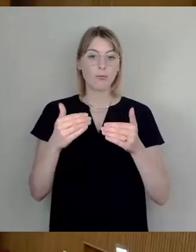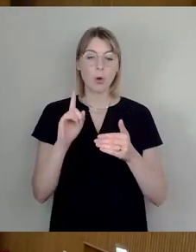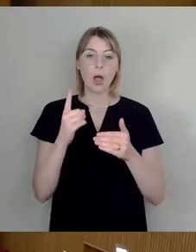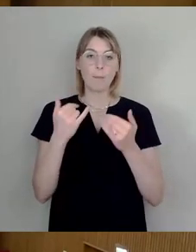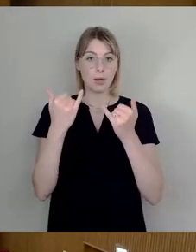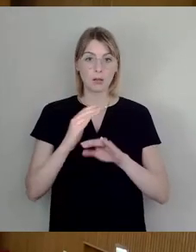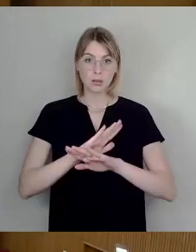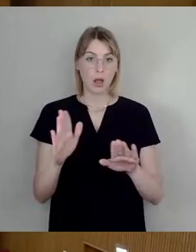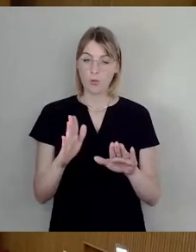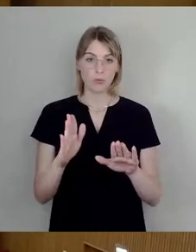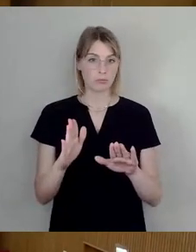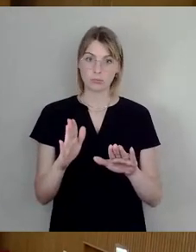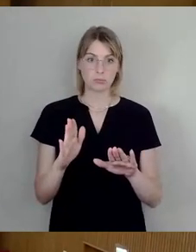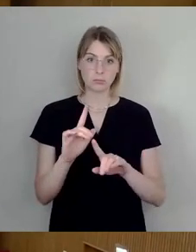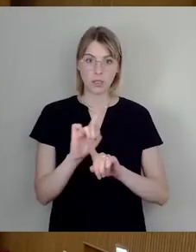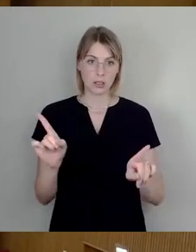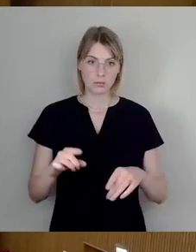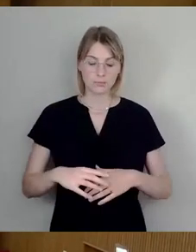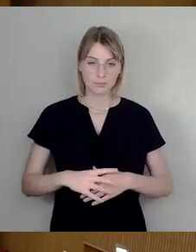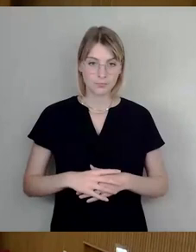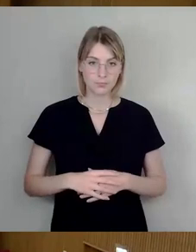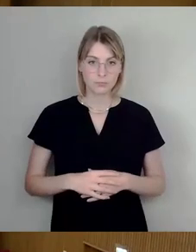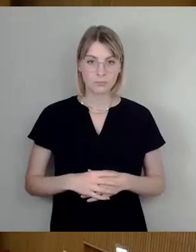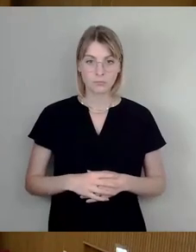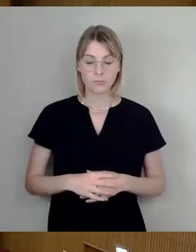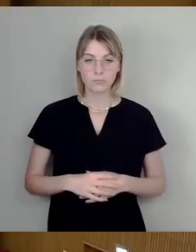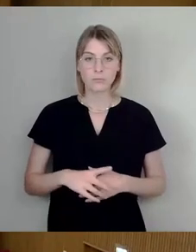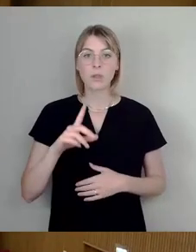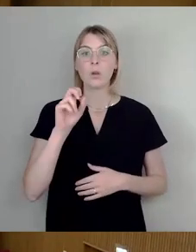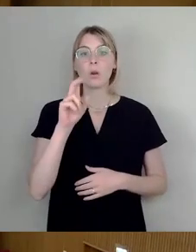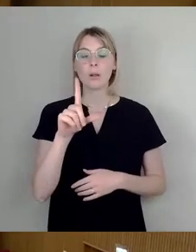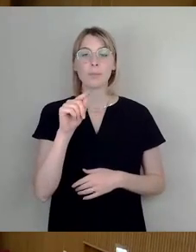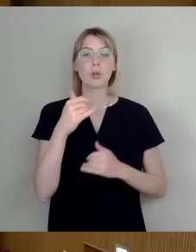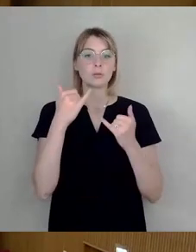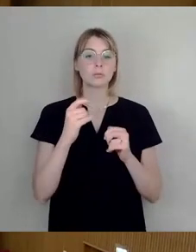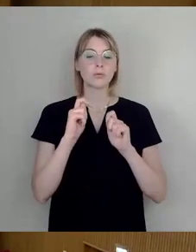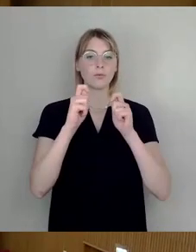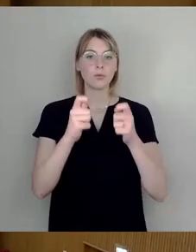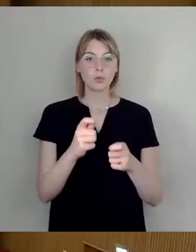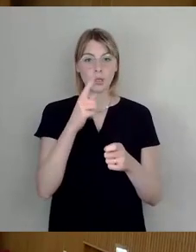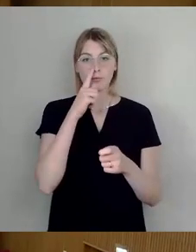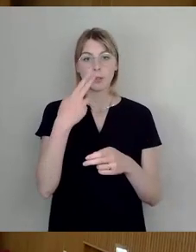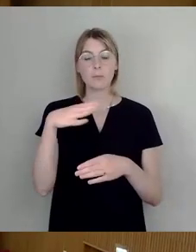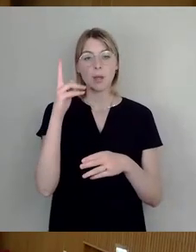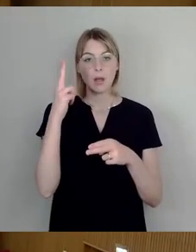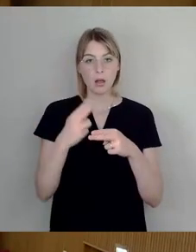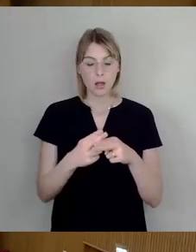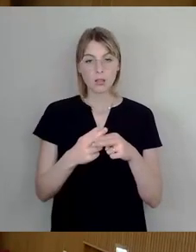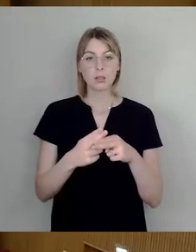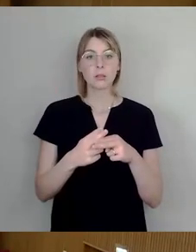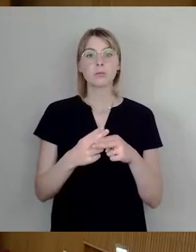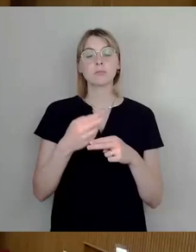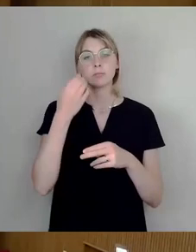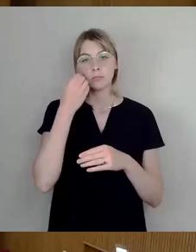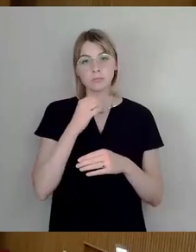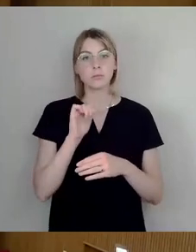Okay. Dann würde ich mal vorschlagen, dass wir, wenn es eine Mehrheit geben würde, uns mal zunächst mit der Kita